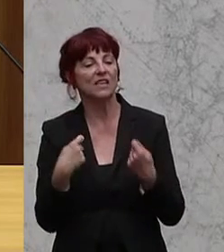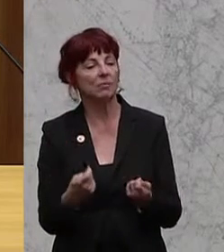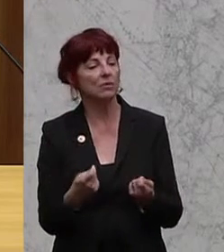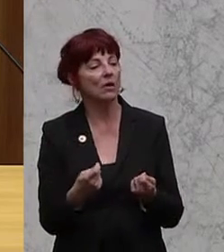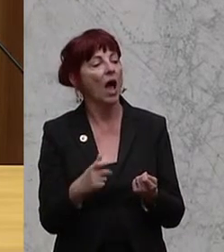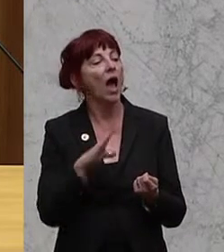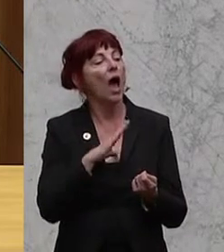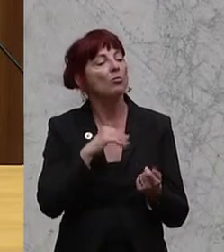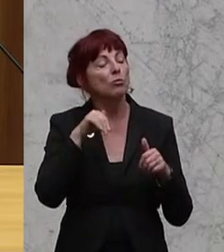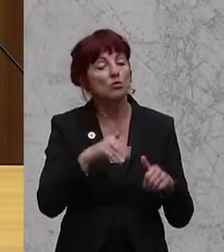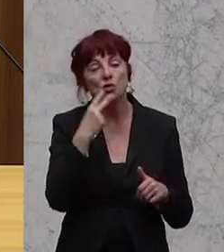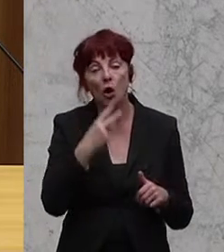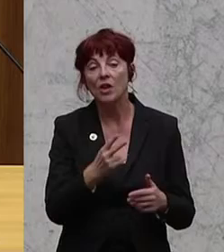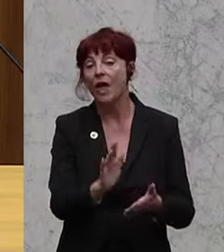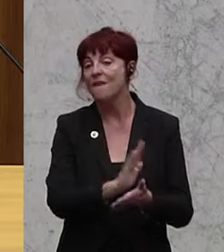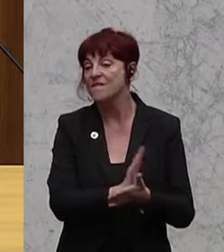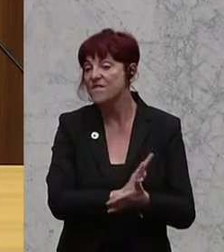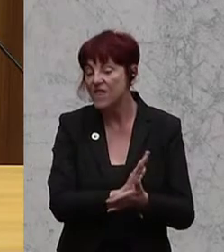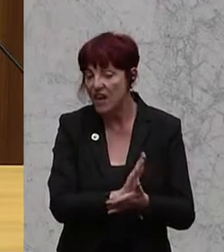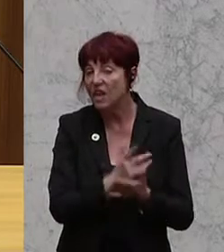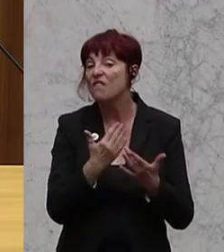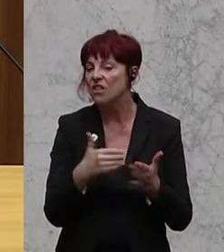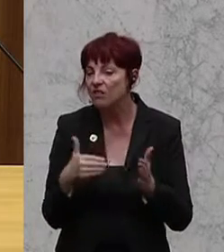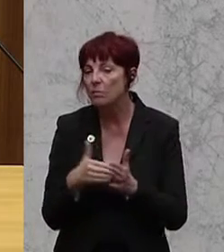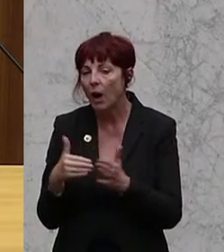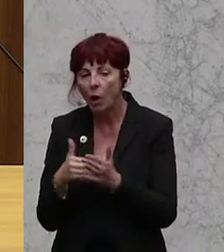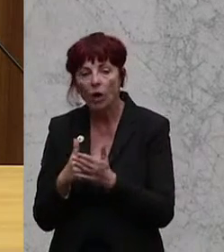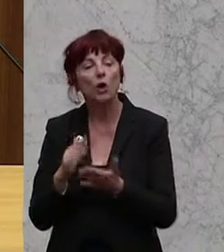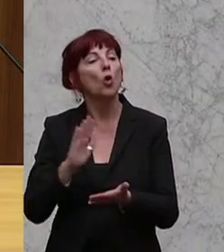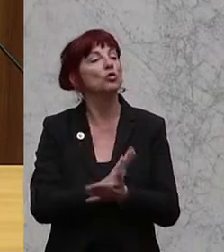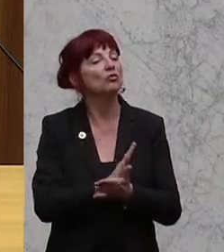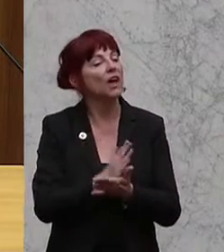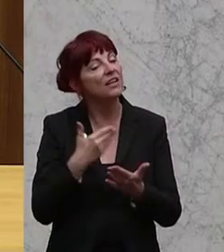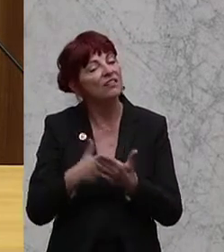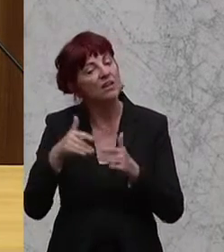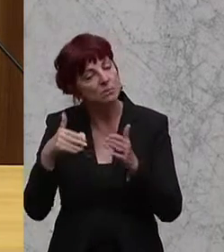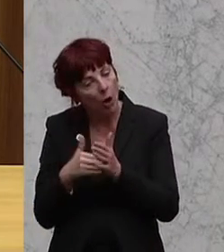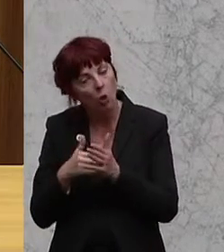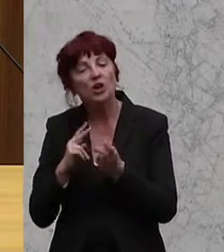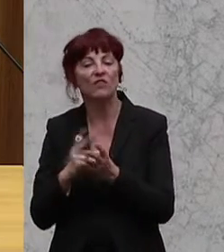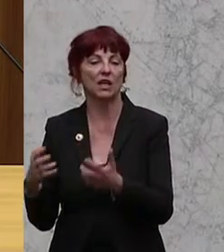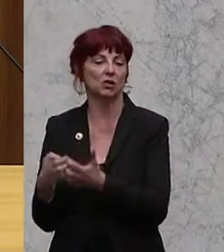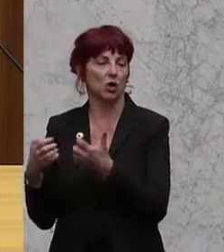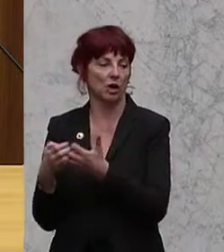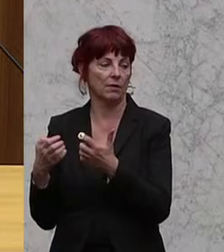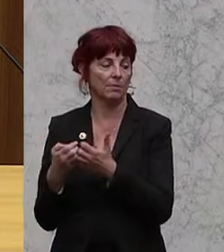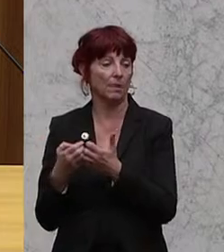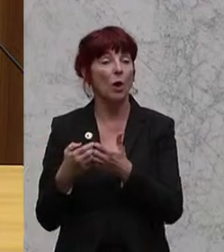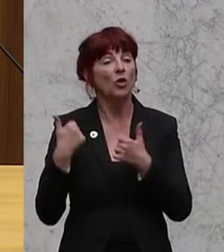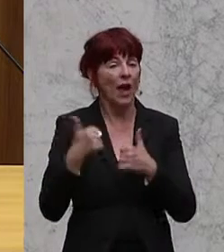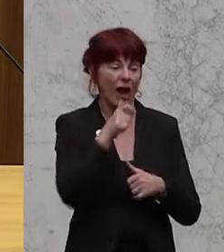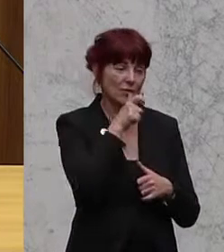macht man ans Fett? Wie viel Fett brauchen wir überhaupt? Und wie erzeugen wir diese Fette, die wir haben? Und ein letztes Wort zum Leo. Erst Leo,